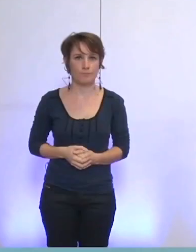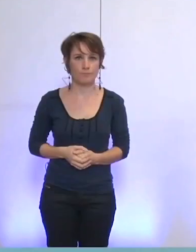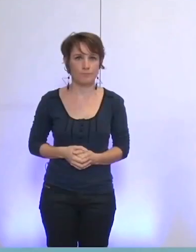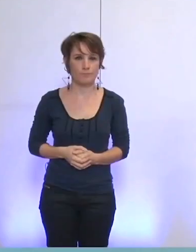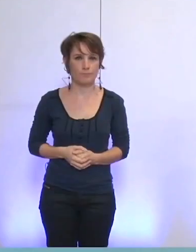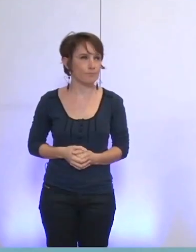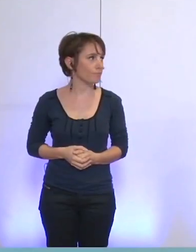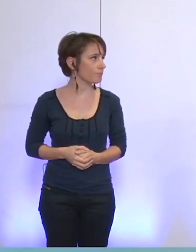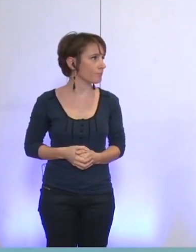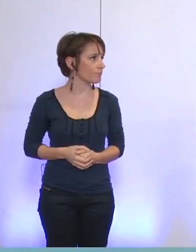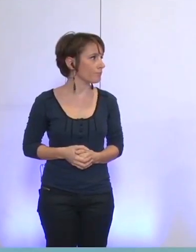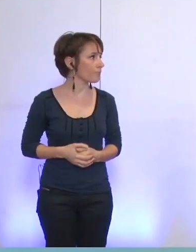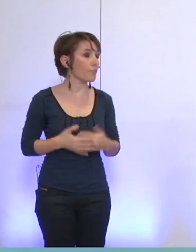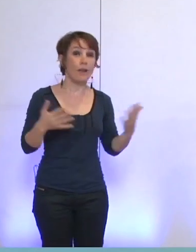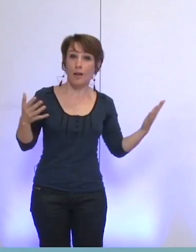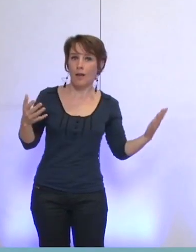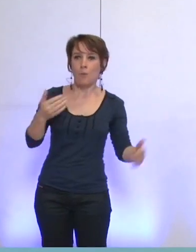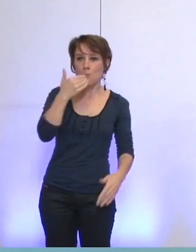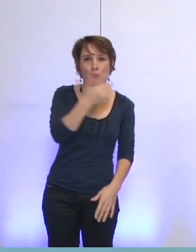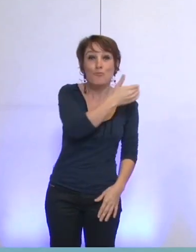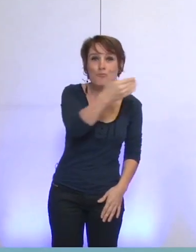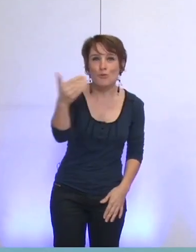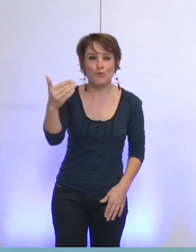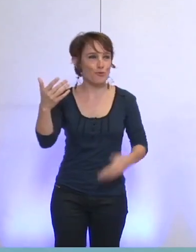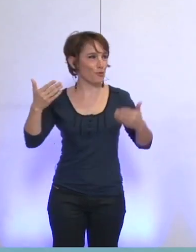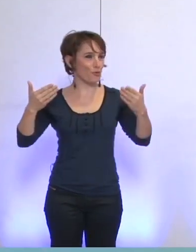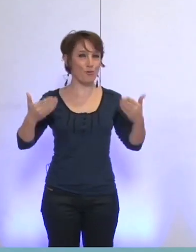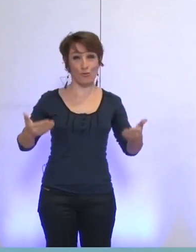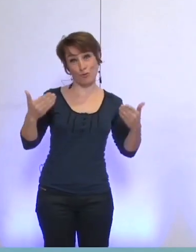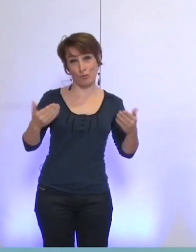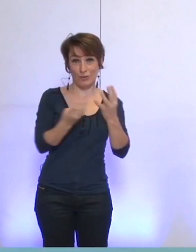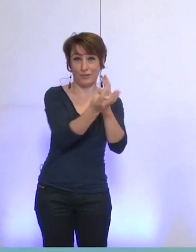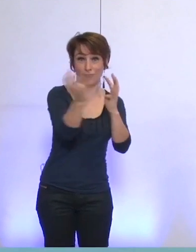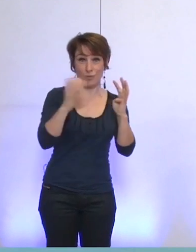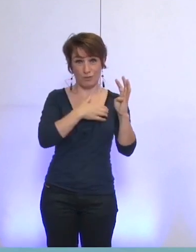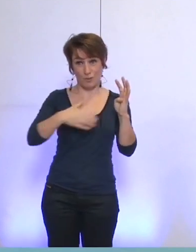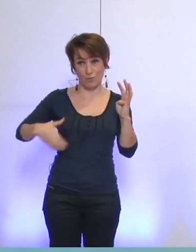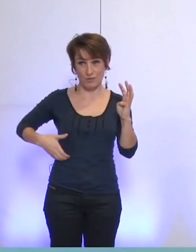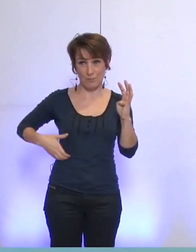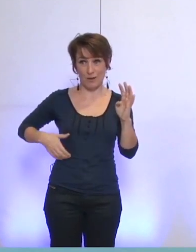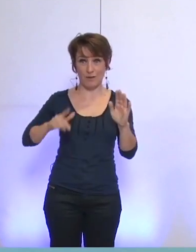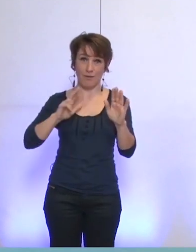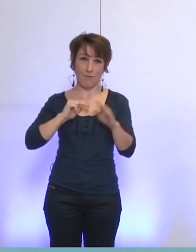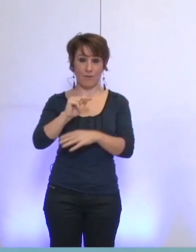Bonjour à tous, nous allons avoir un conseil municipal qui va porter,